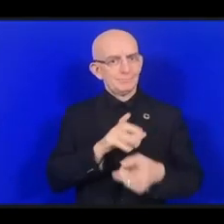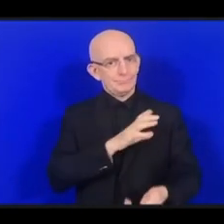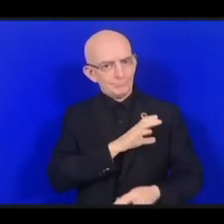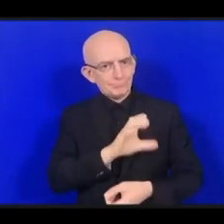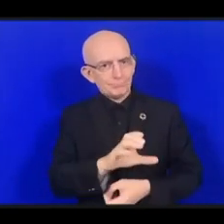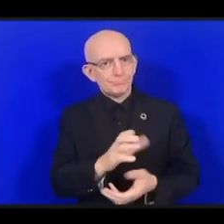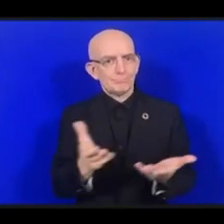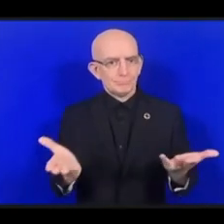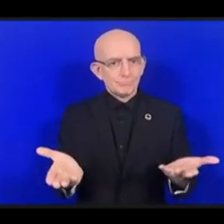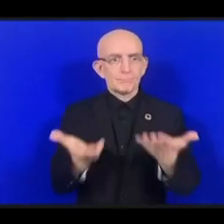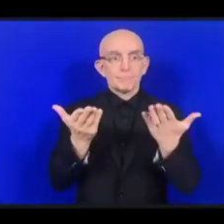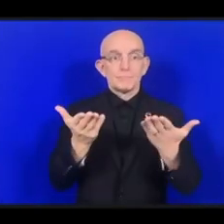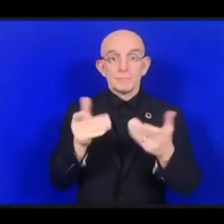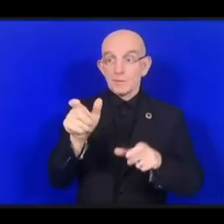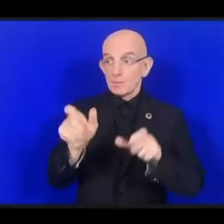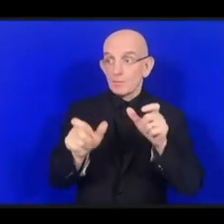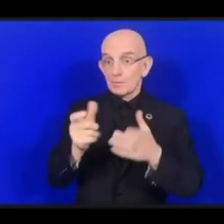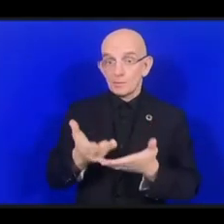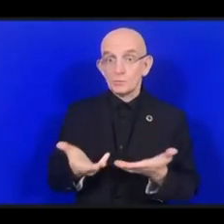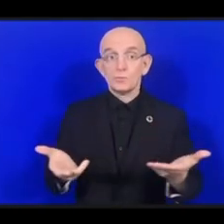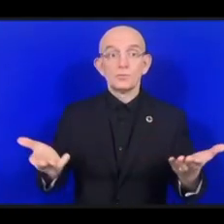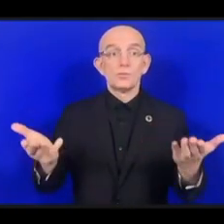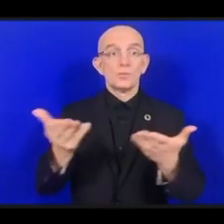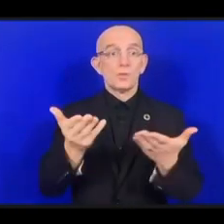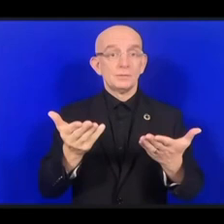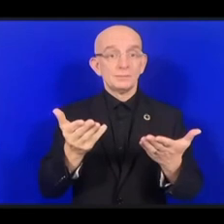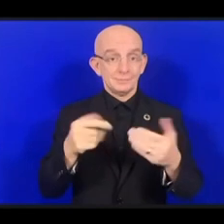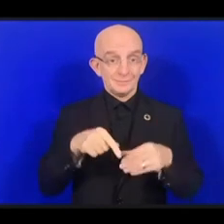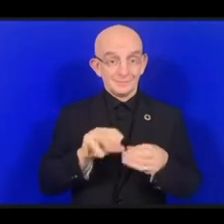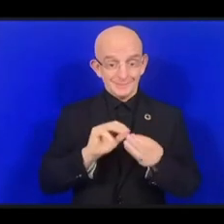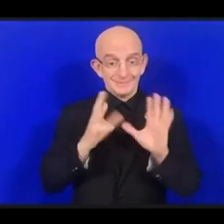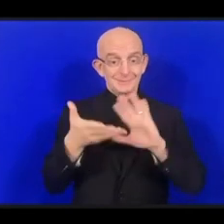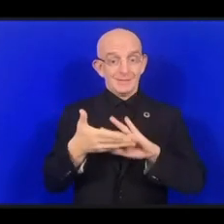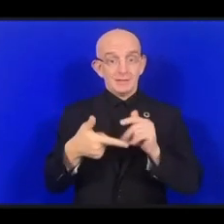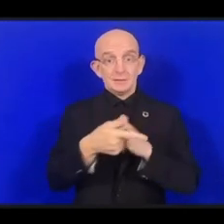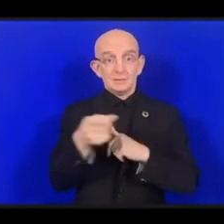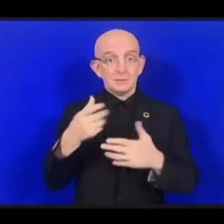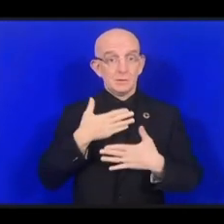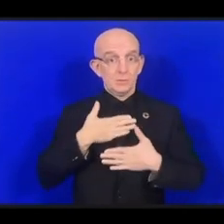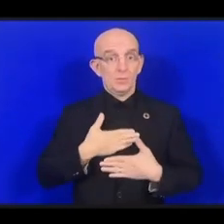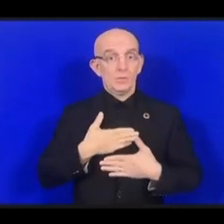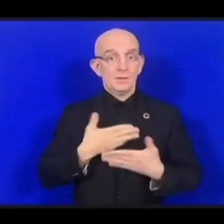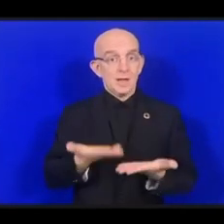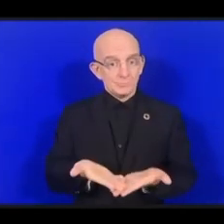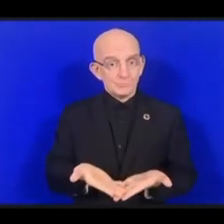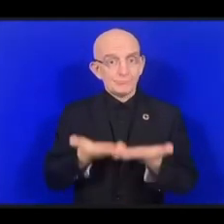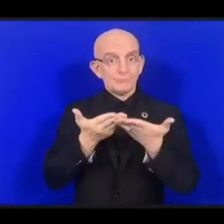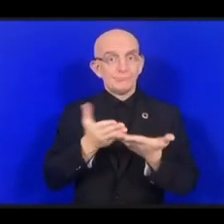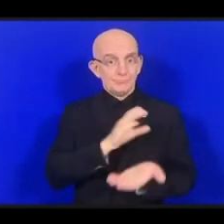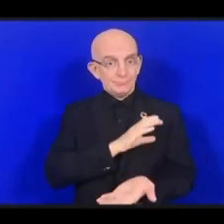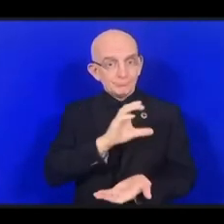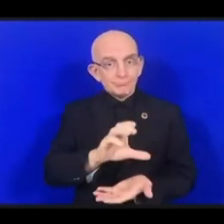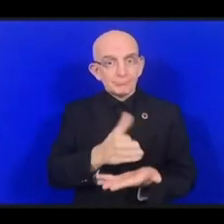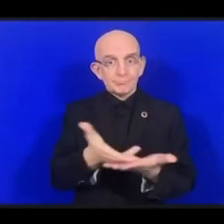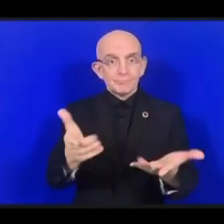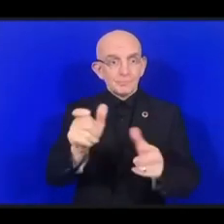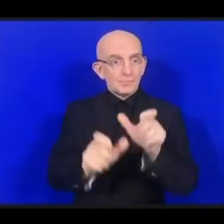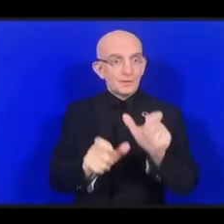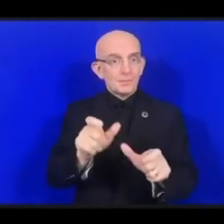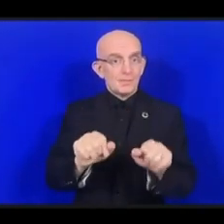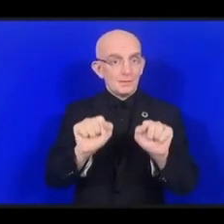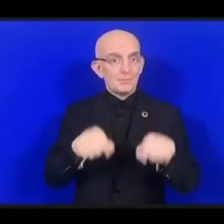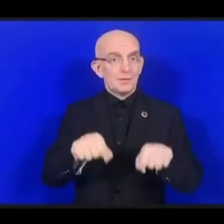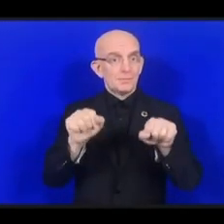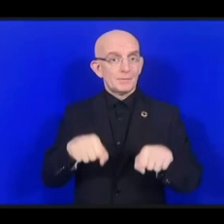Все в этом слове соткано из связей. Вся жизнь в